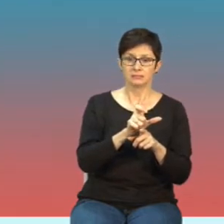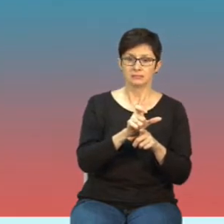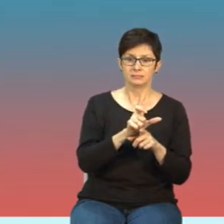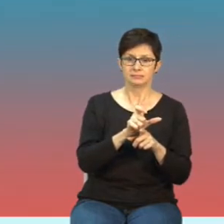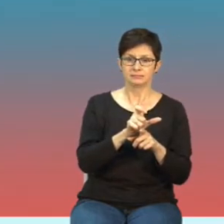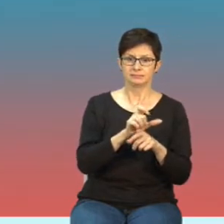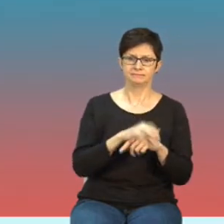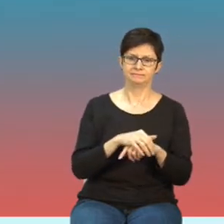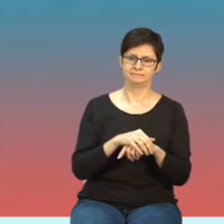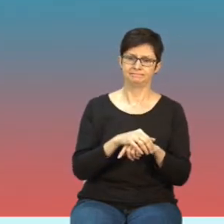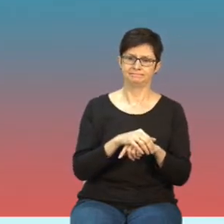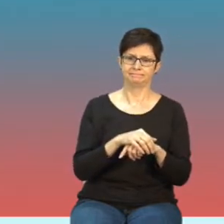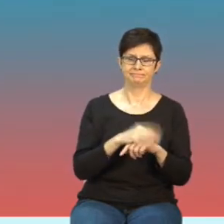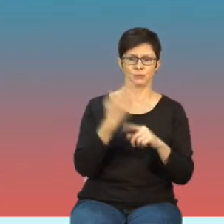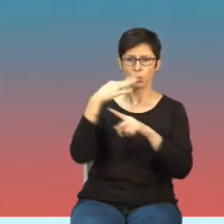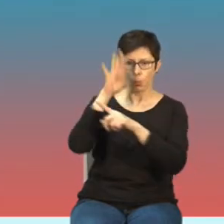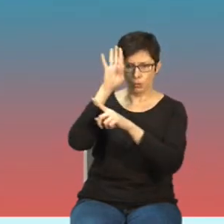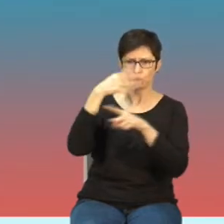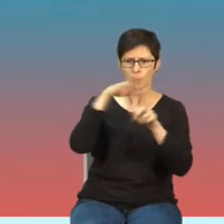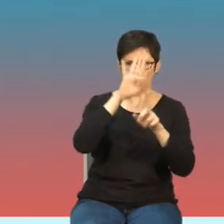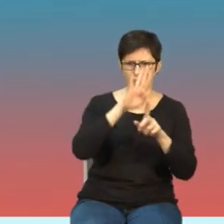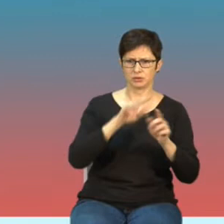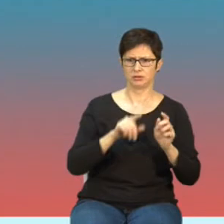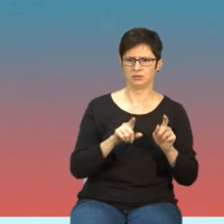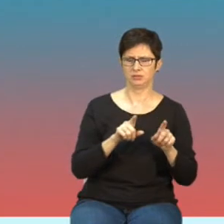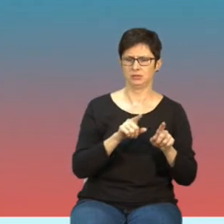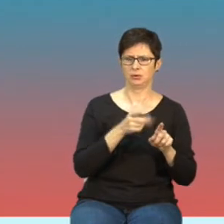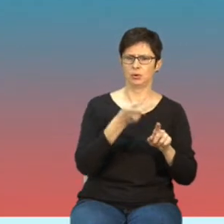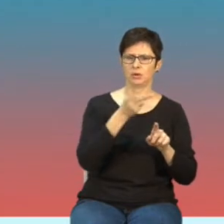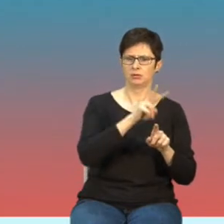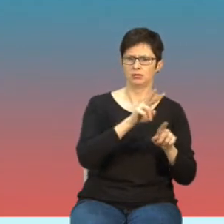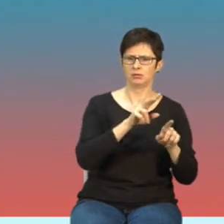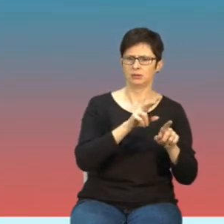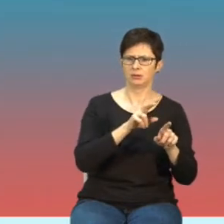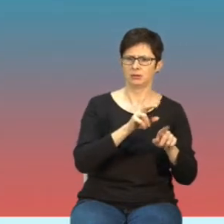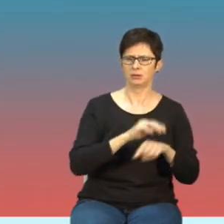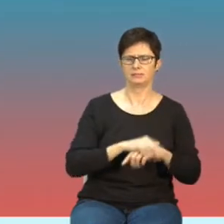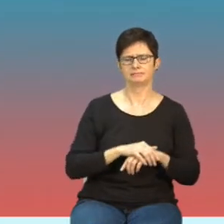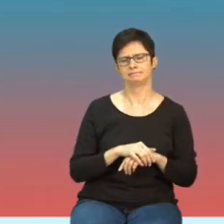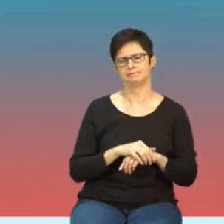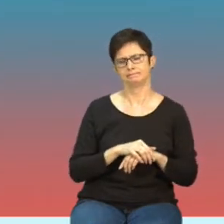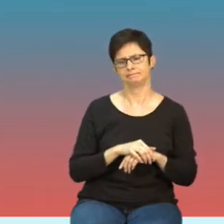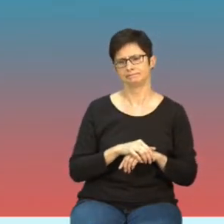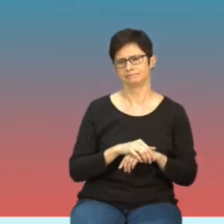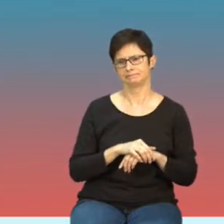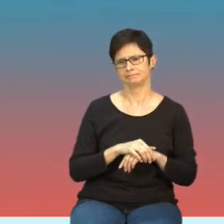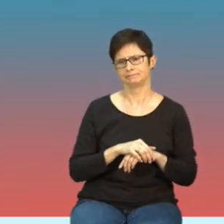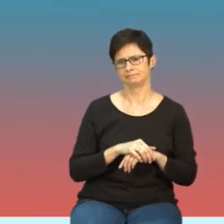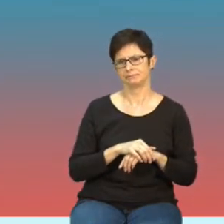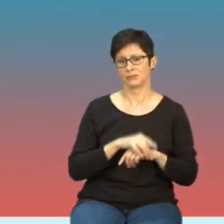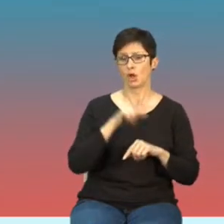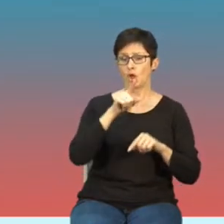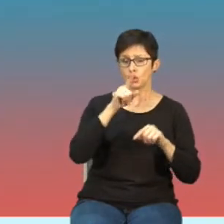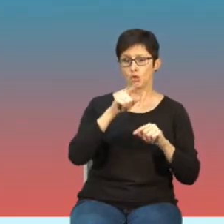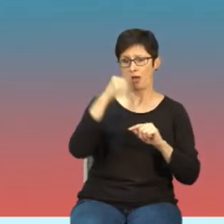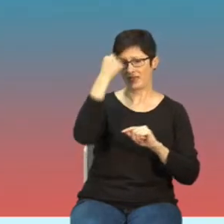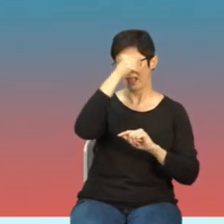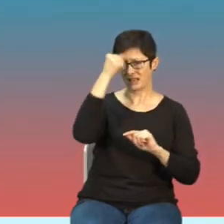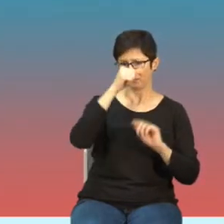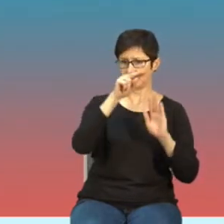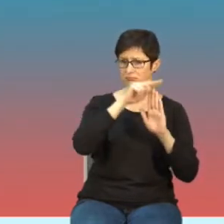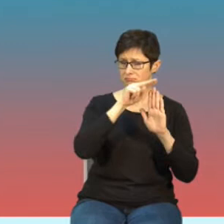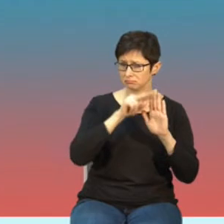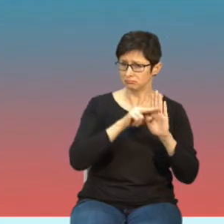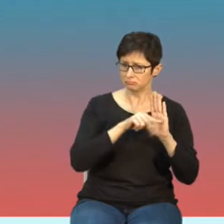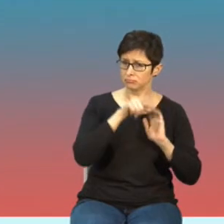Minecki też, im w Łodzi, Czerski, Barański to był Wimut. W każdym razie to proszę Państwa były nazwiska, które